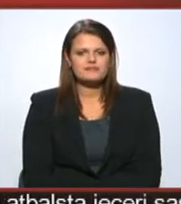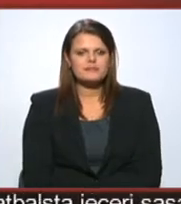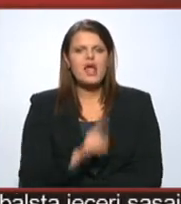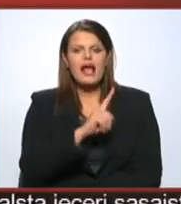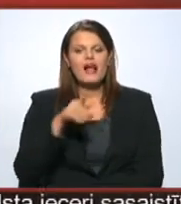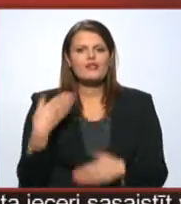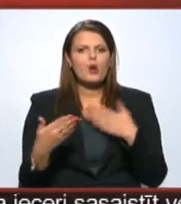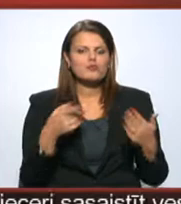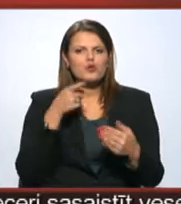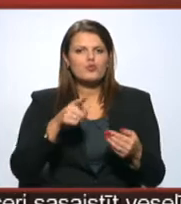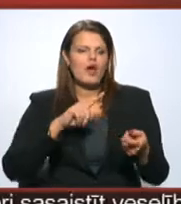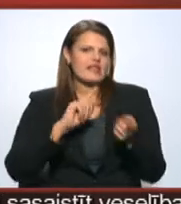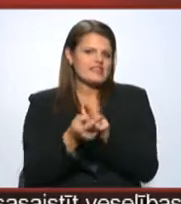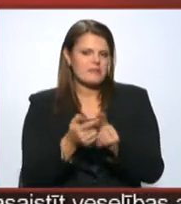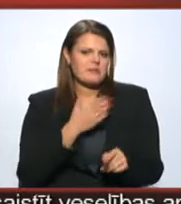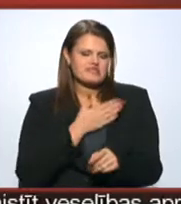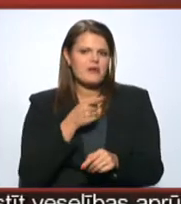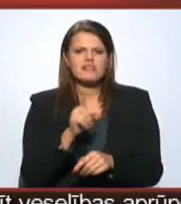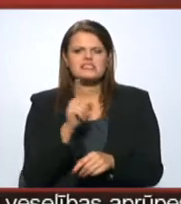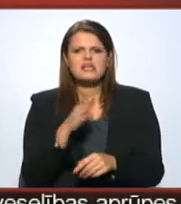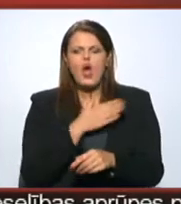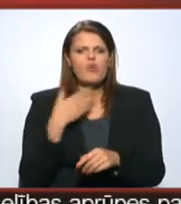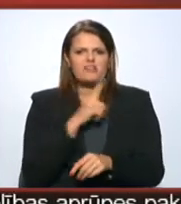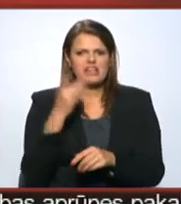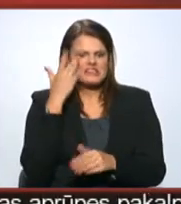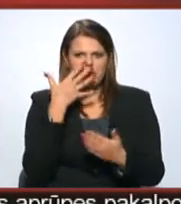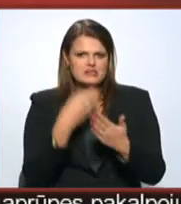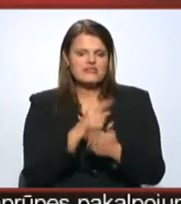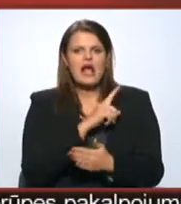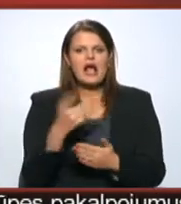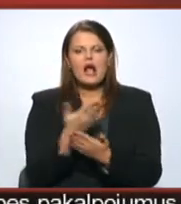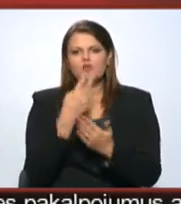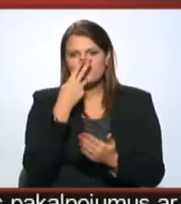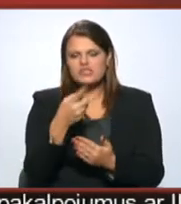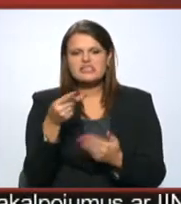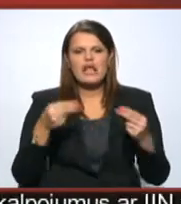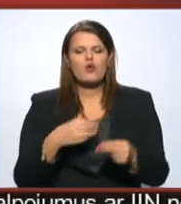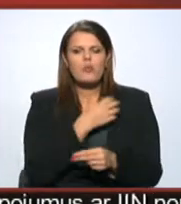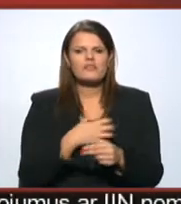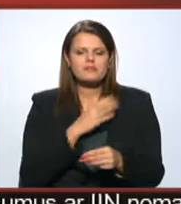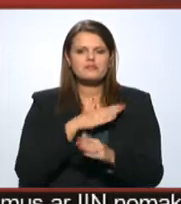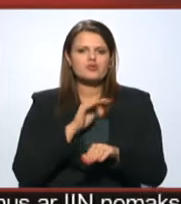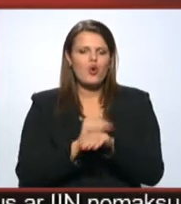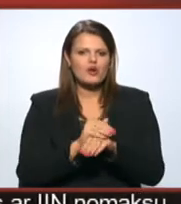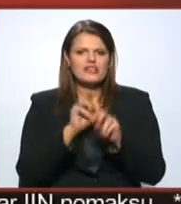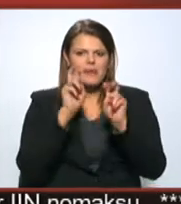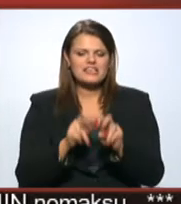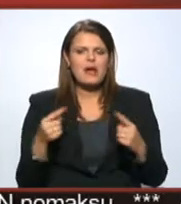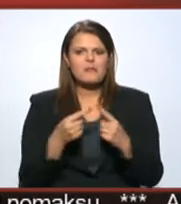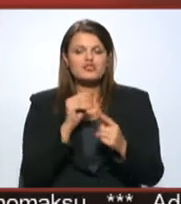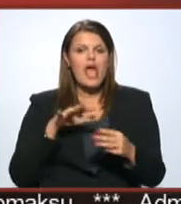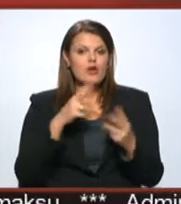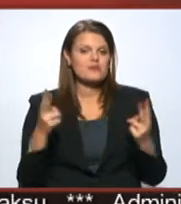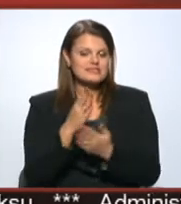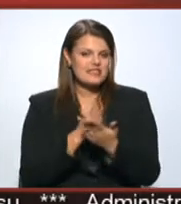Katra pusi tu interpretē pa savu, un tas ir ļoti subjektīvs punkts. Kāds uzskata, ka tas ir līgumā, nepieciešamiem pēc noteiktām ekspertīzēm atbilstoši Eiropas standartiem?